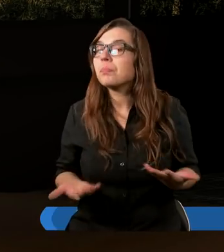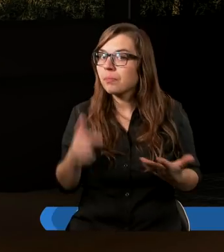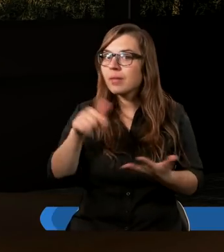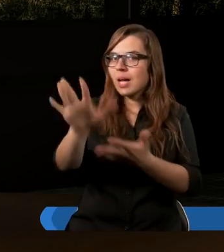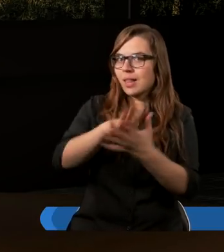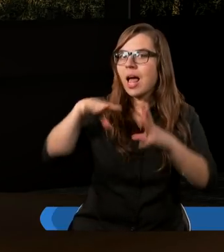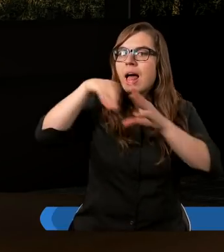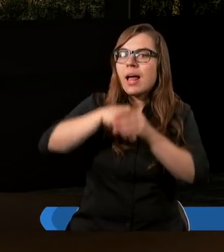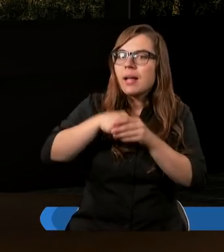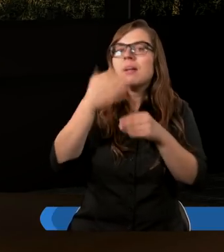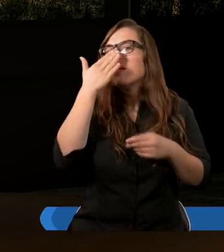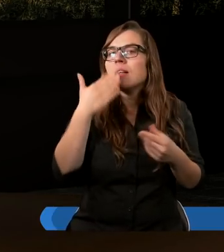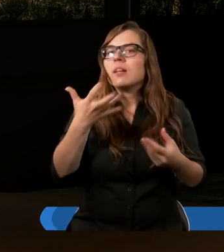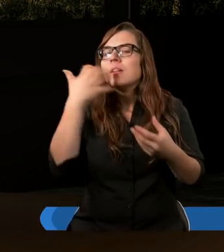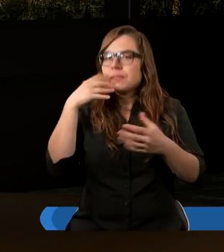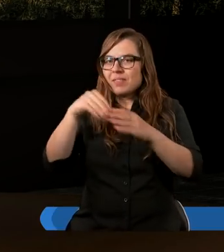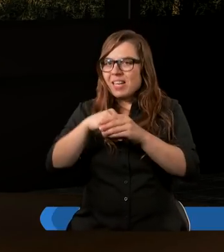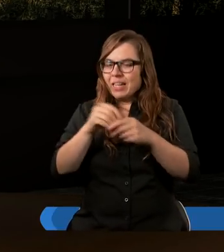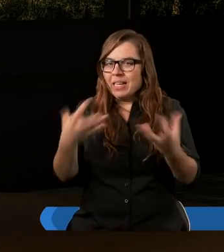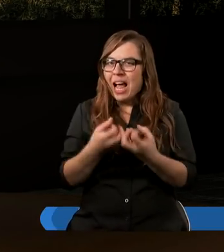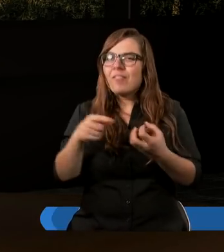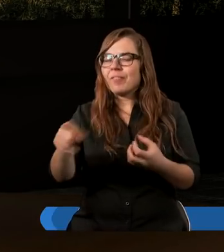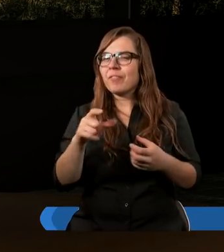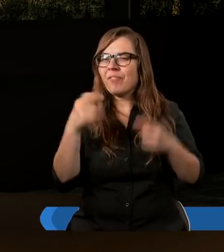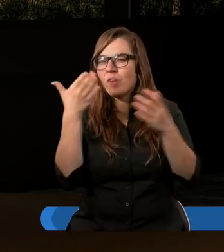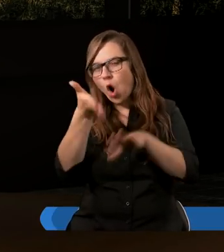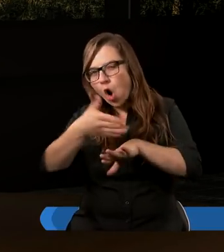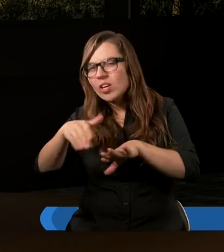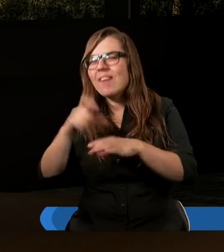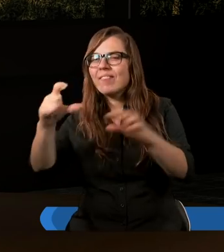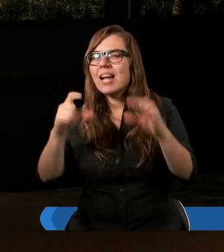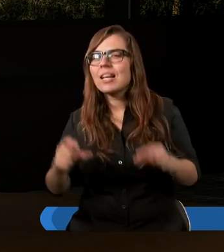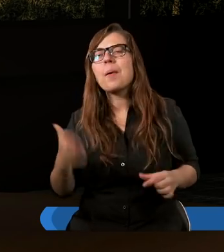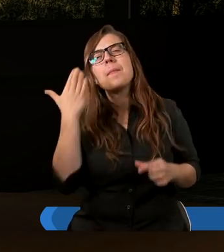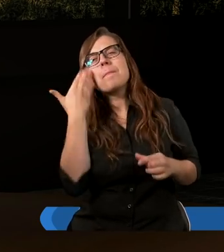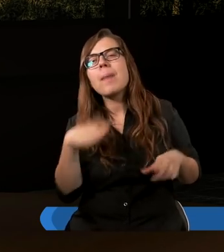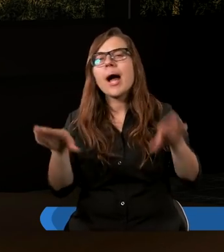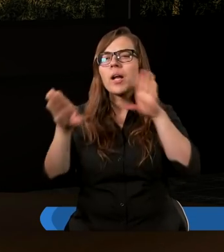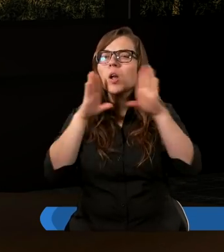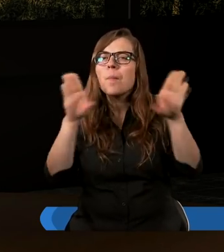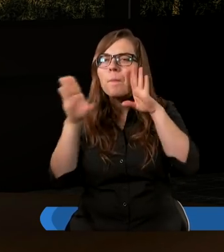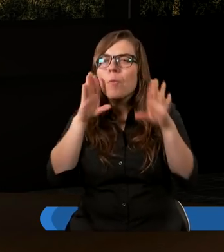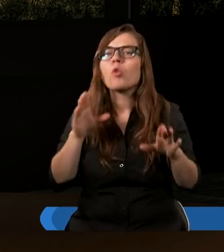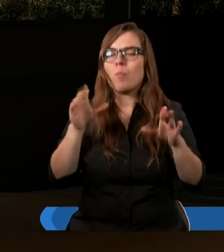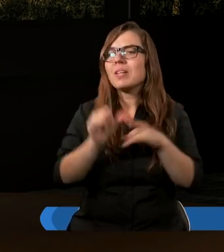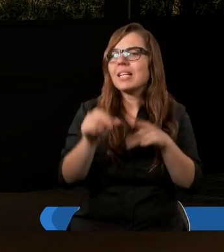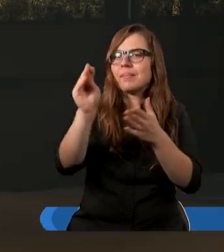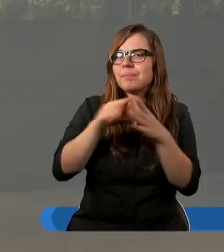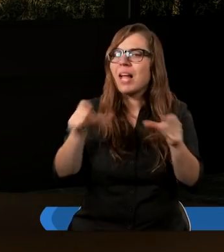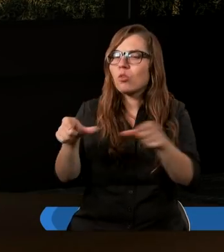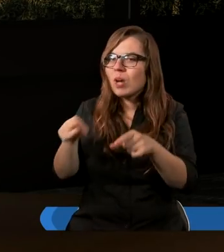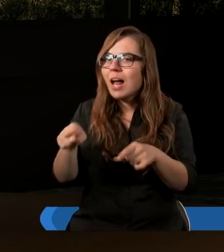znajdujemy wcześniej, w 17 rozdziale, szóstym wersecie, gdzie jest bardzo podobnie napisany.